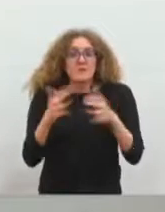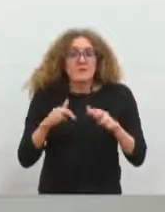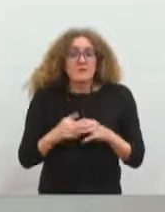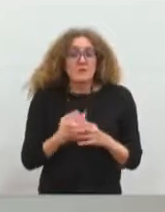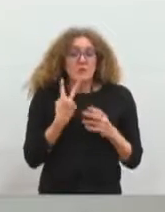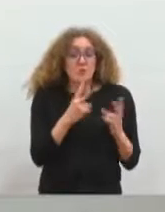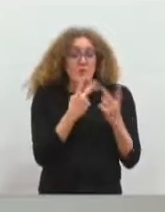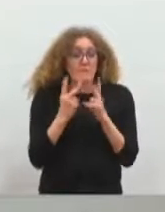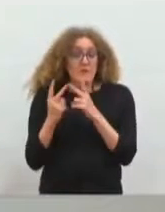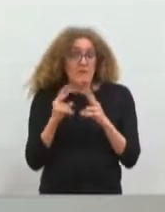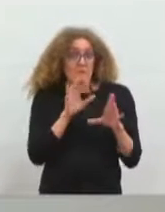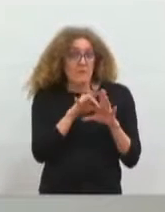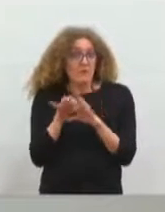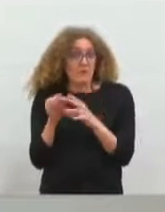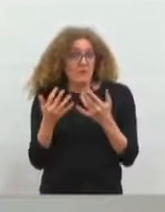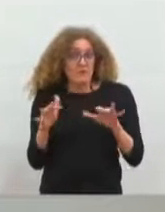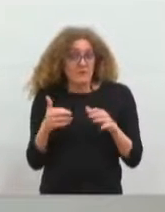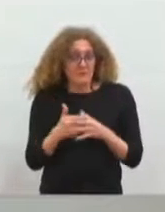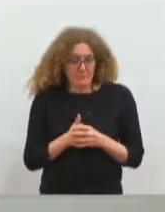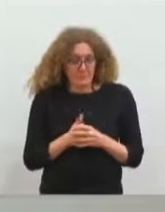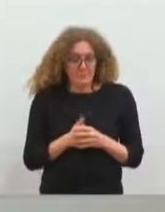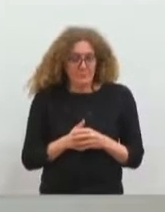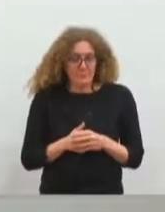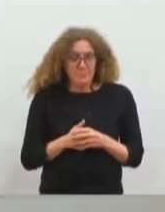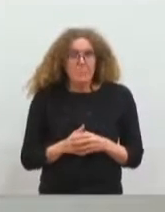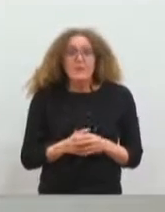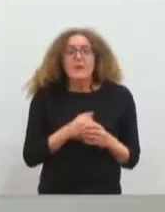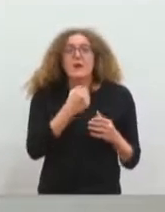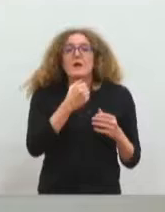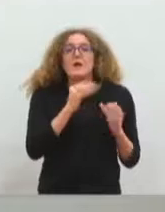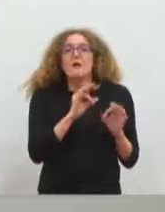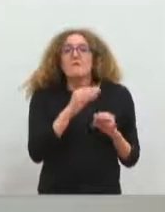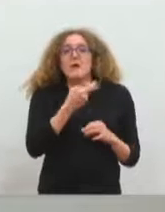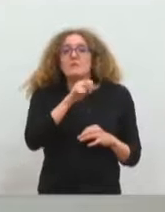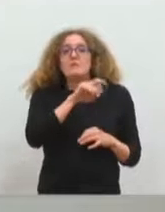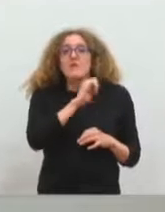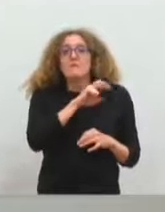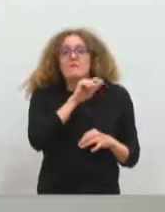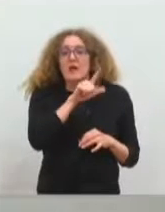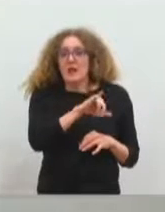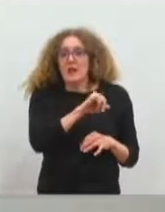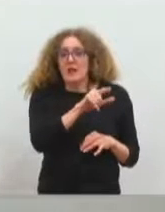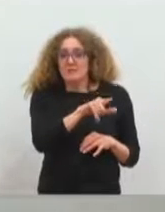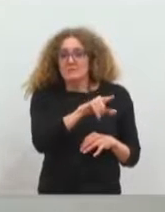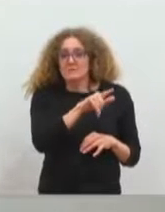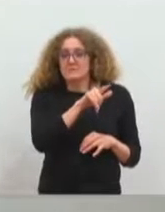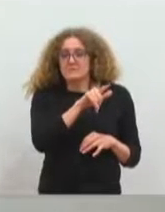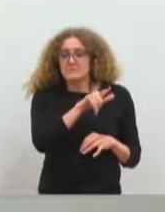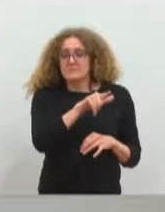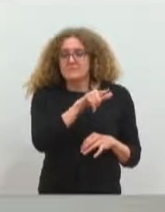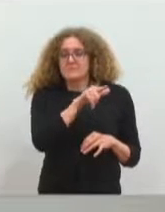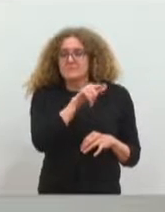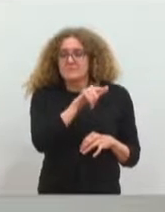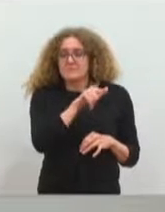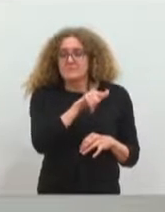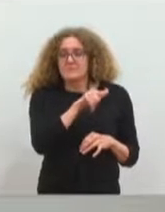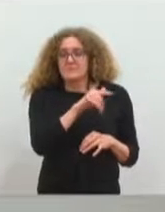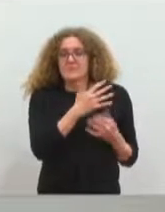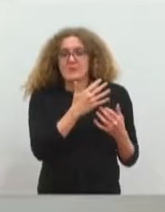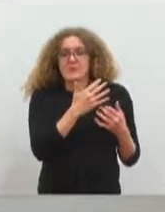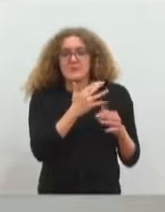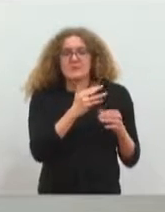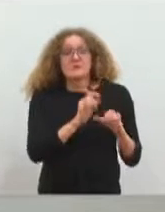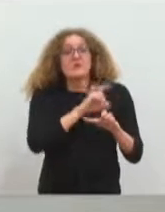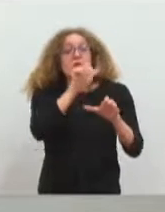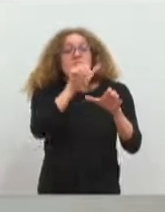voté. Donc d'ores et déjà, concernant Murviel-les-Montpelliers, la discussion s'est engagée avec le syndicat